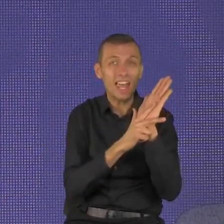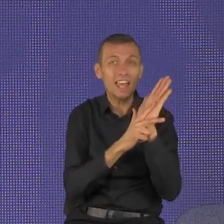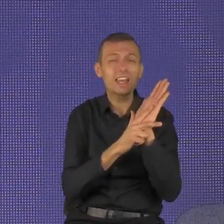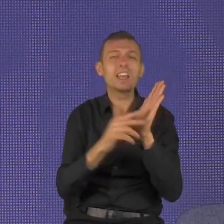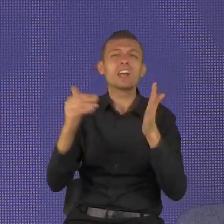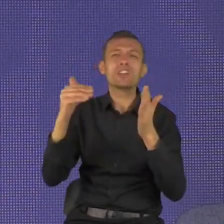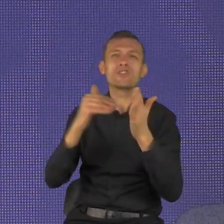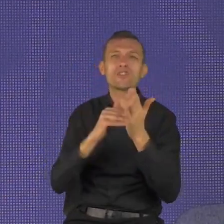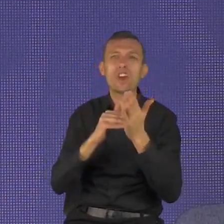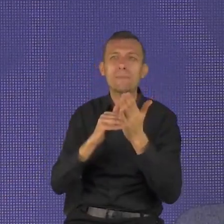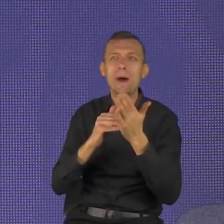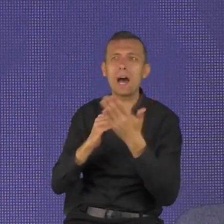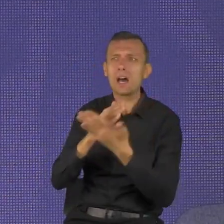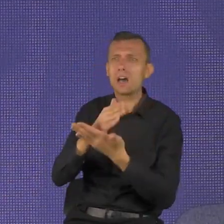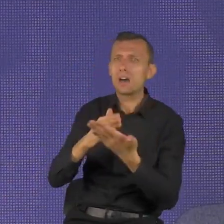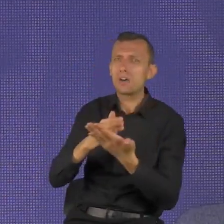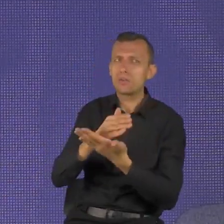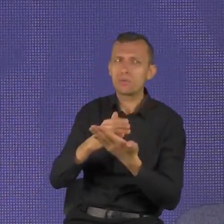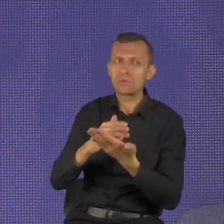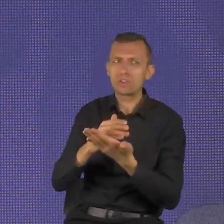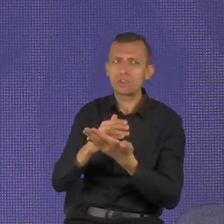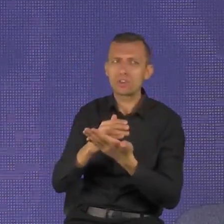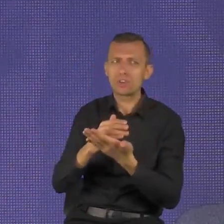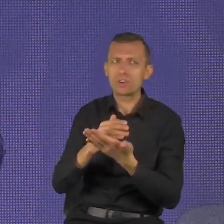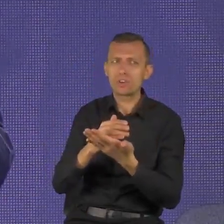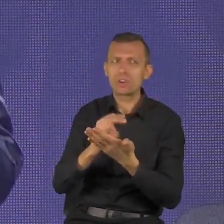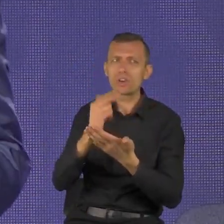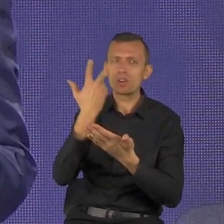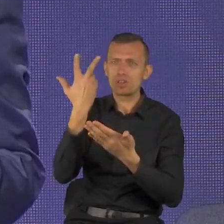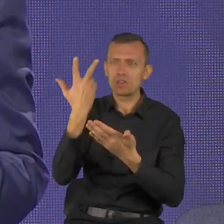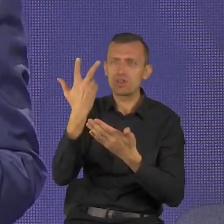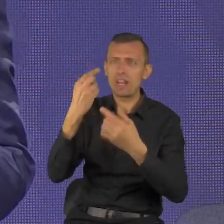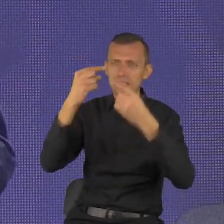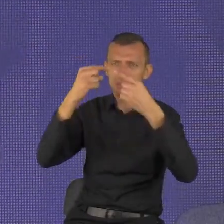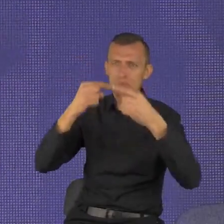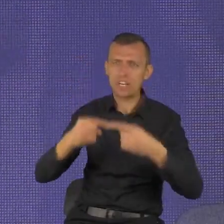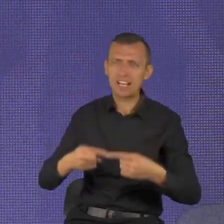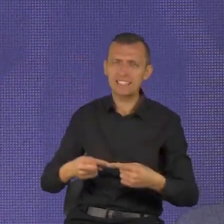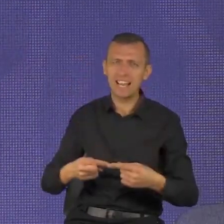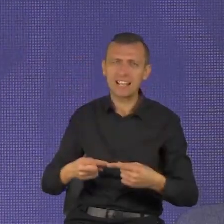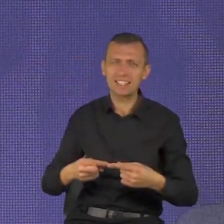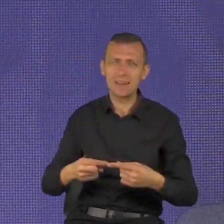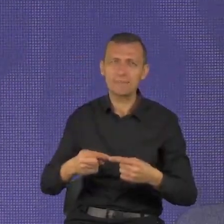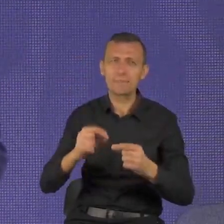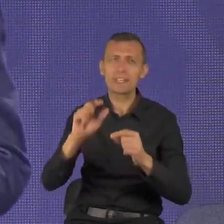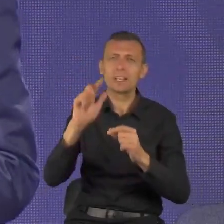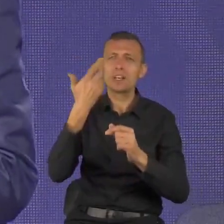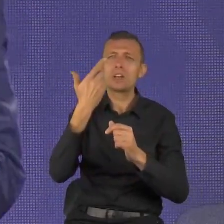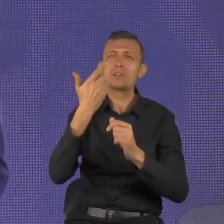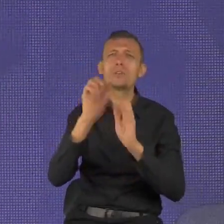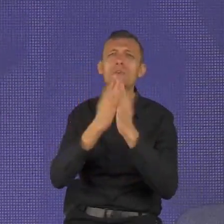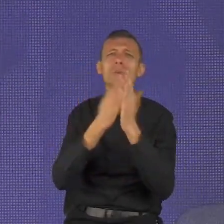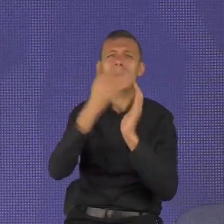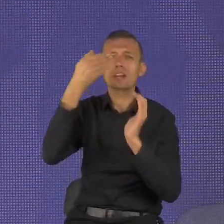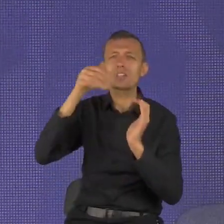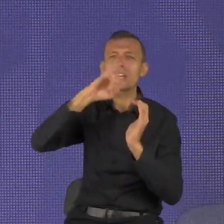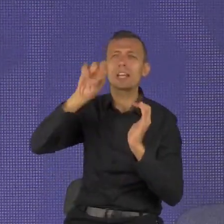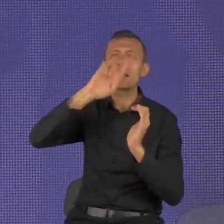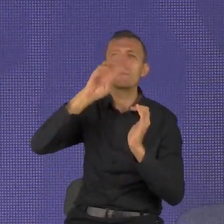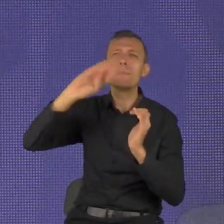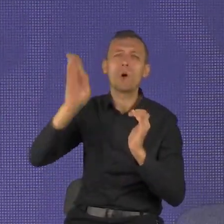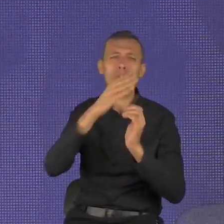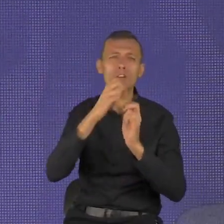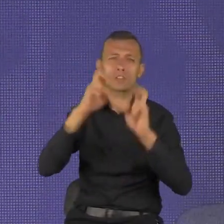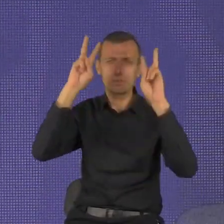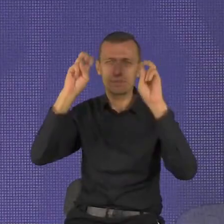Dla niektórych jest to przykazanie trzecie, ale w Biblii jest to czwarte. Posłuchajcie, co ono mówi. Druga Księga Mojżeszowa. Sześć dni będziesz